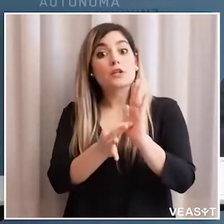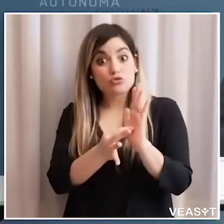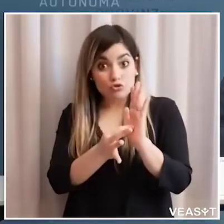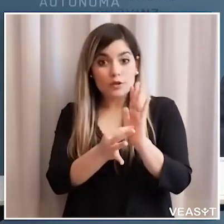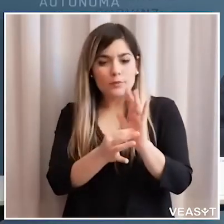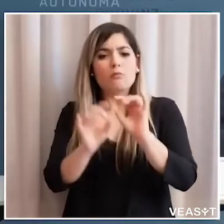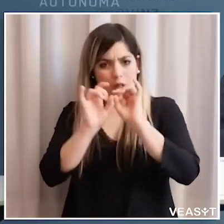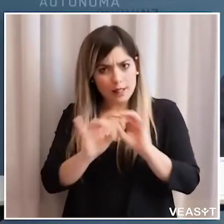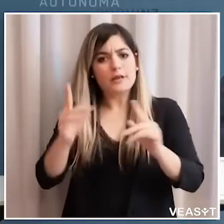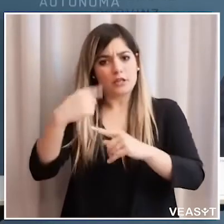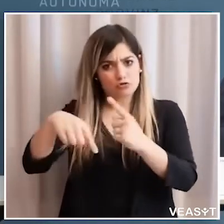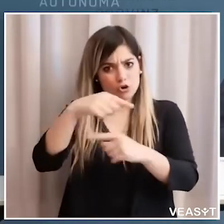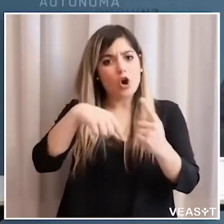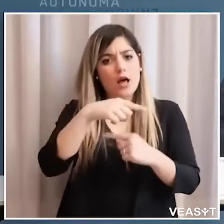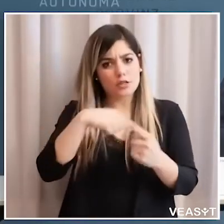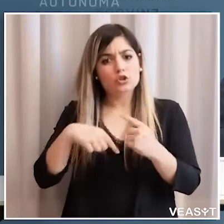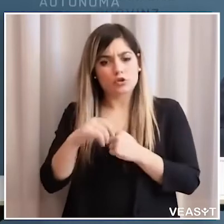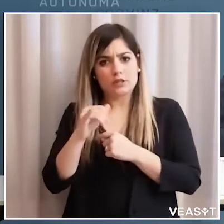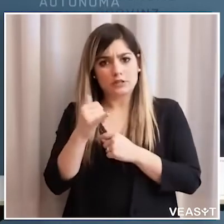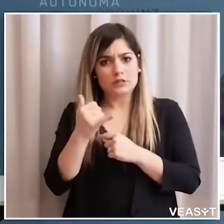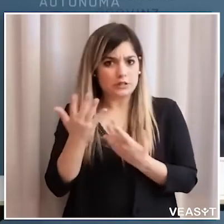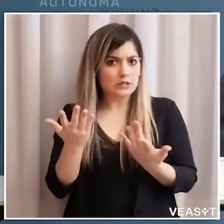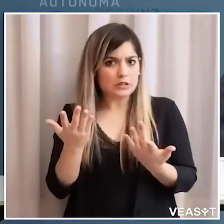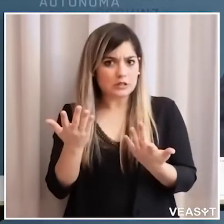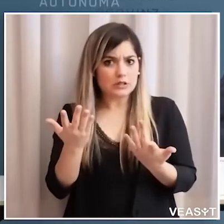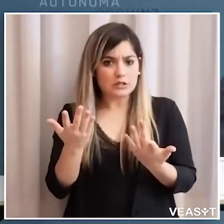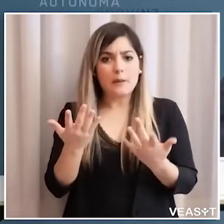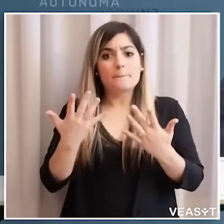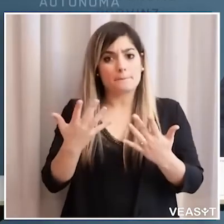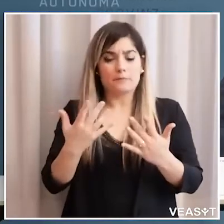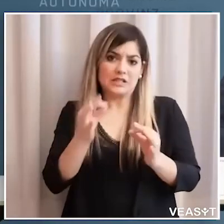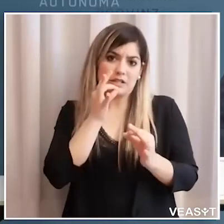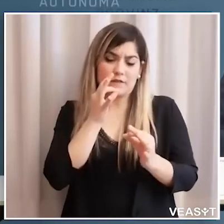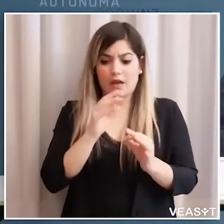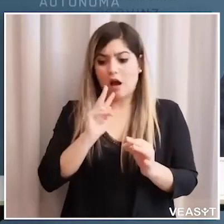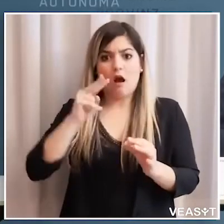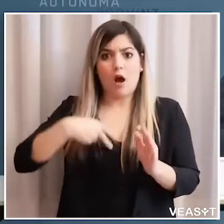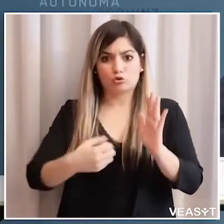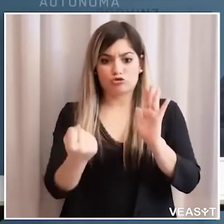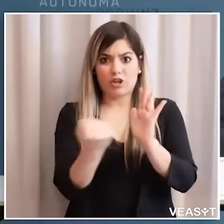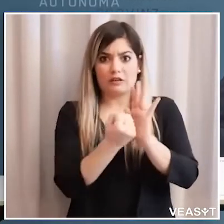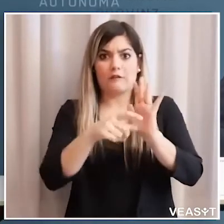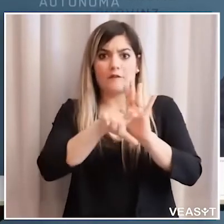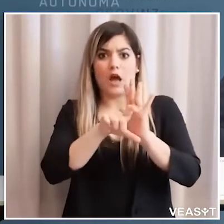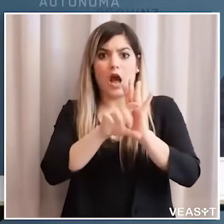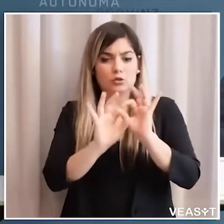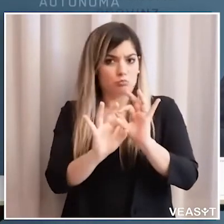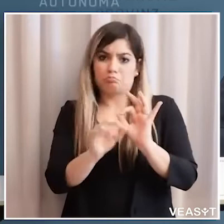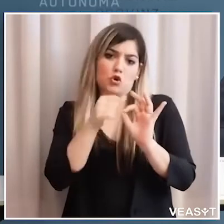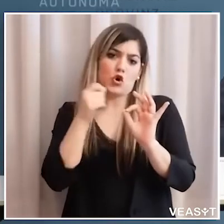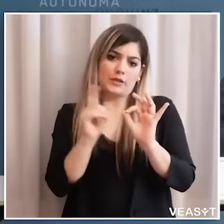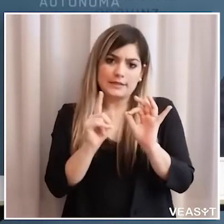è quello sì della libertà di circolazione non bisogna più portare con sé un'autocertificazione non bisogna più